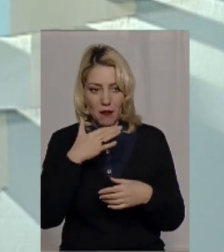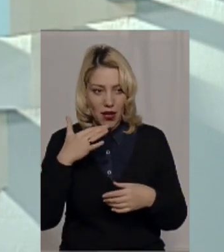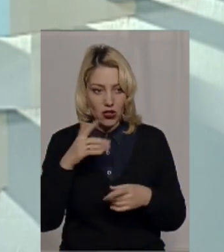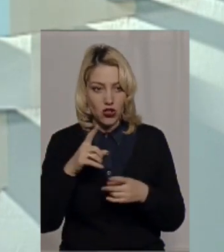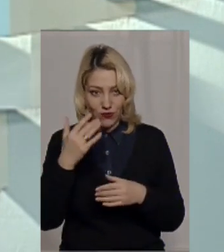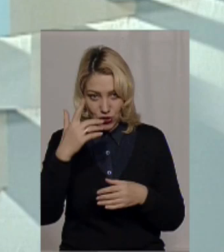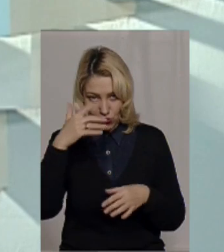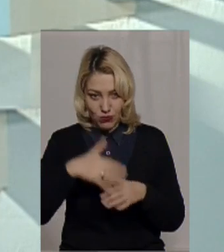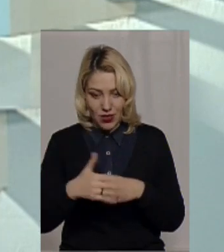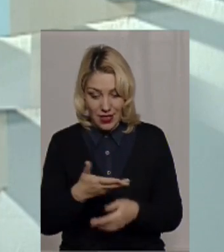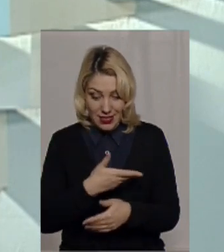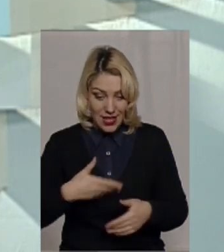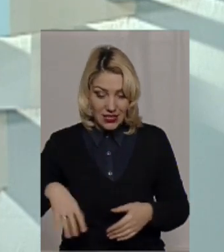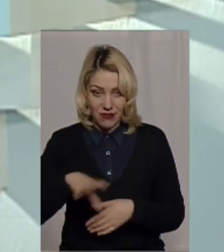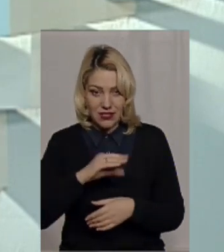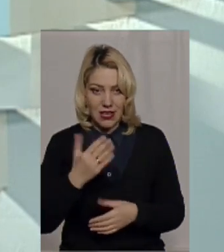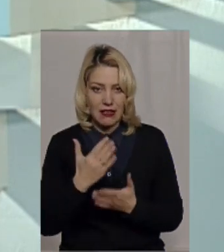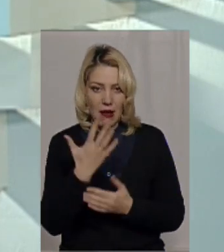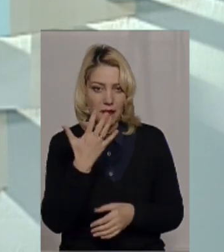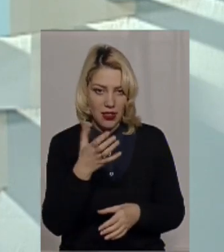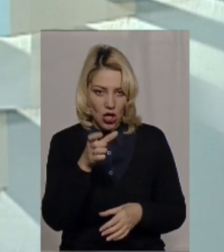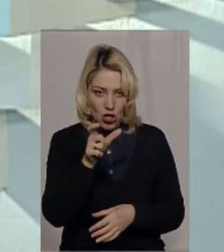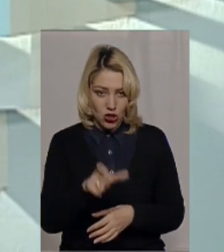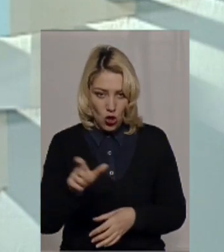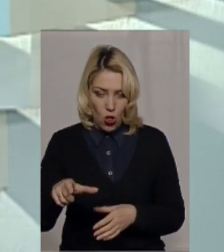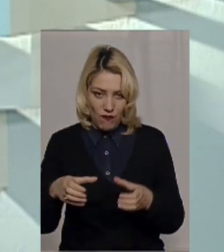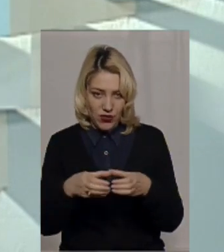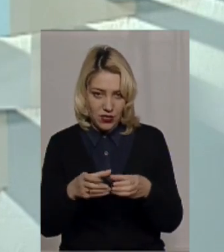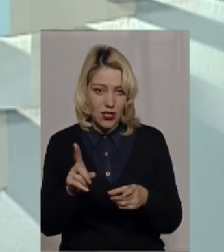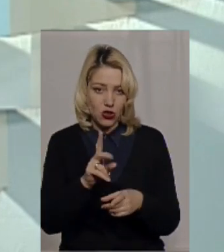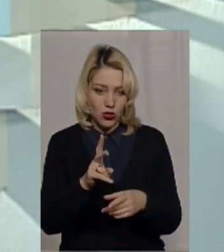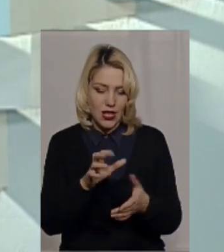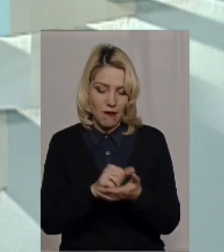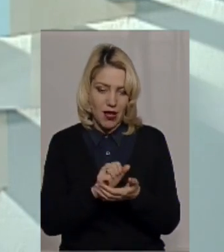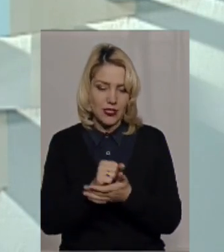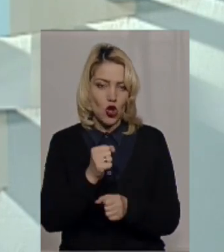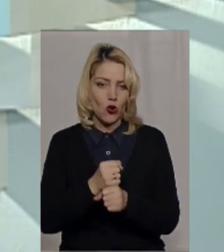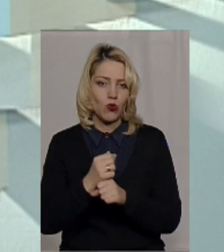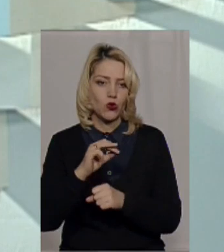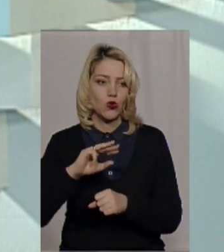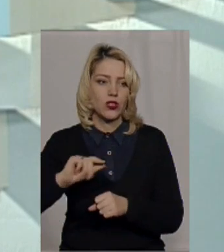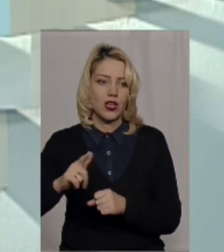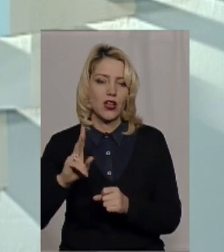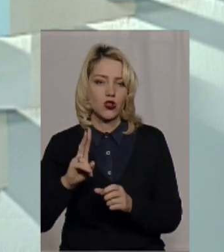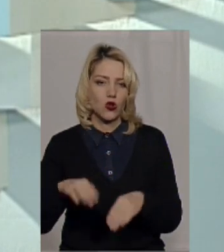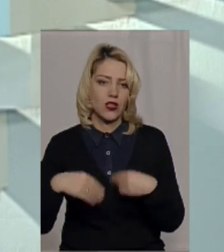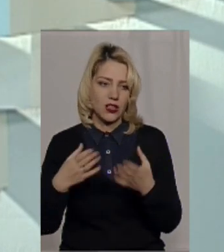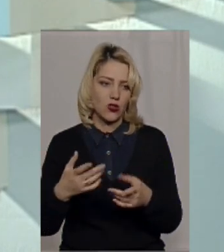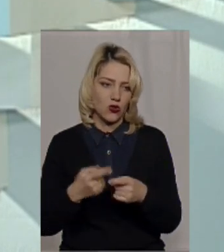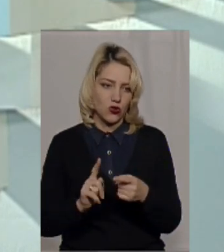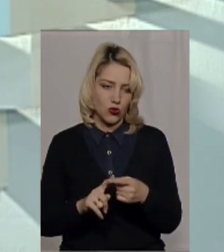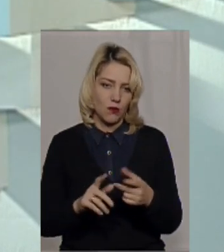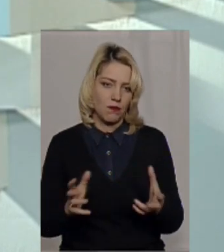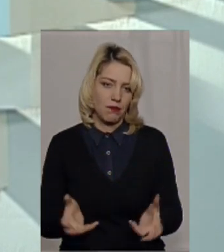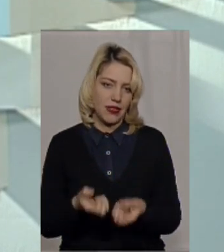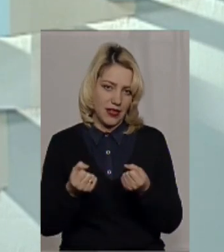щоб ви зрозуміли, це 5 чоловік на всю Хмельницьку область, які займаються безпосередньою роботою з ОТГ, і це 5 чоловік, які надають цю інституційну